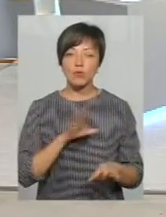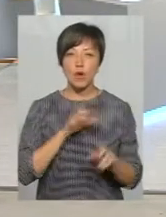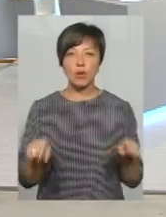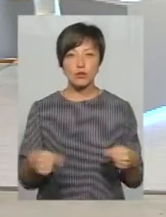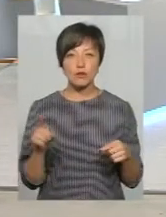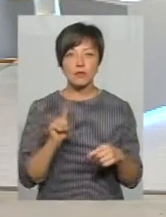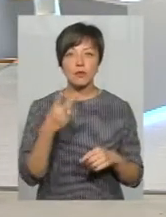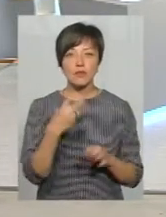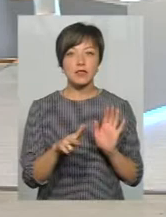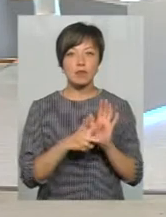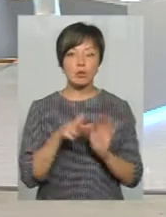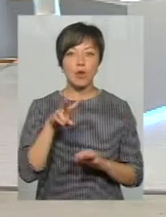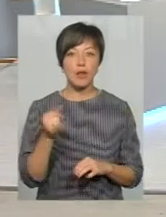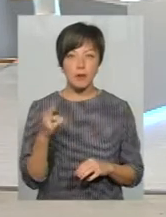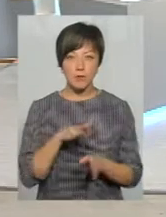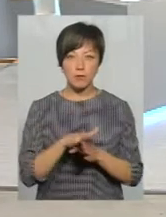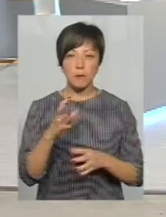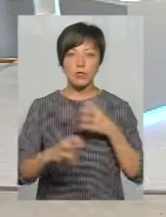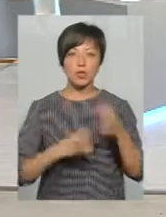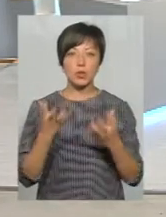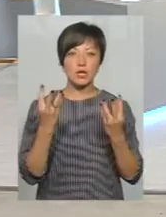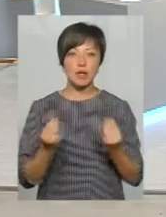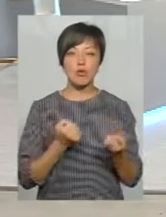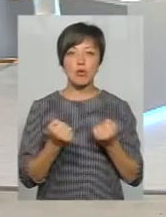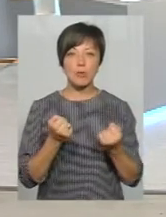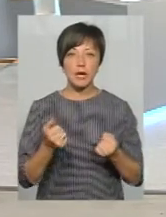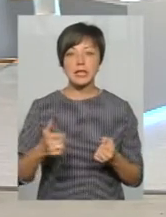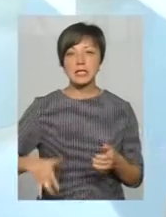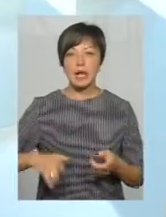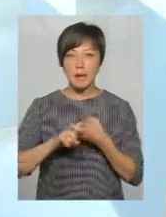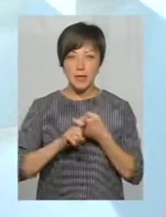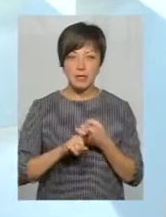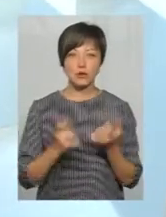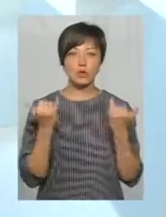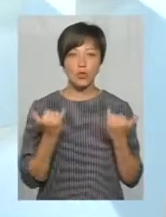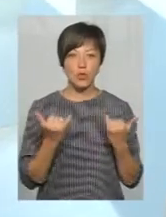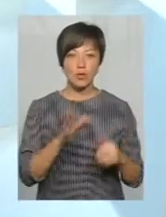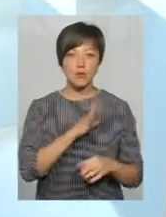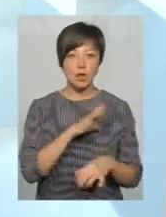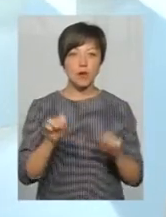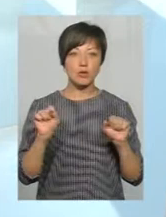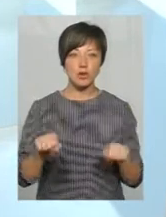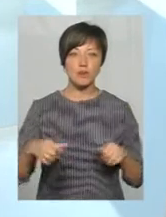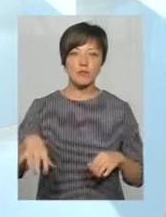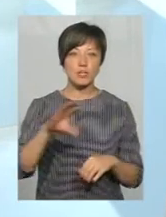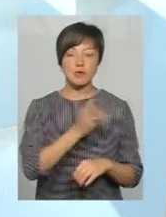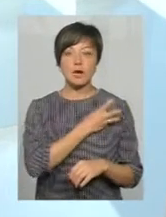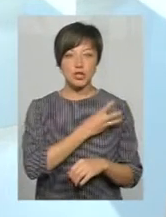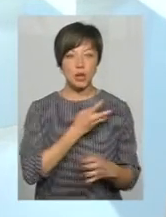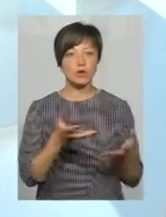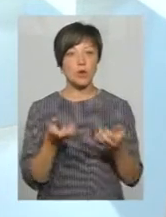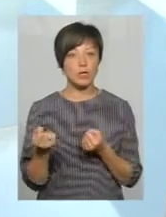метою, що 28 липня відбувається міжнародний день боротьби з гепатитами. І сьогодні була можливість усіх бажаючих